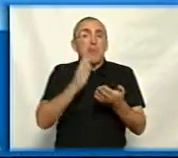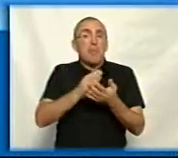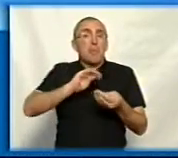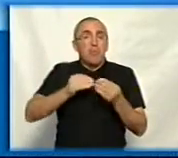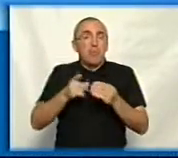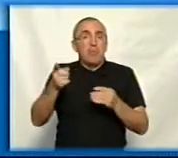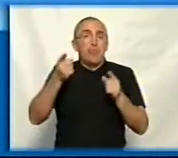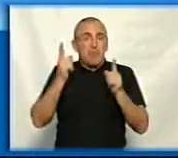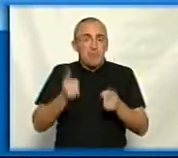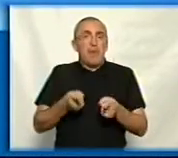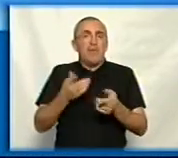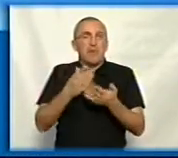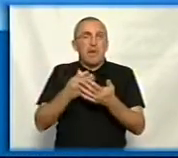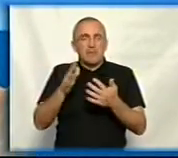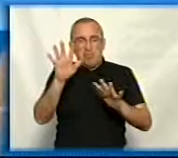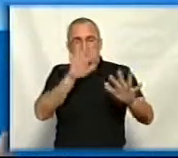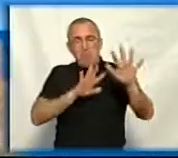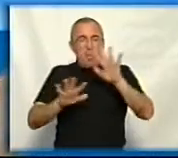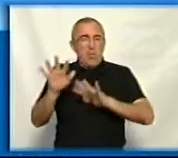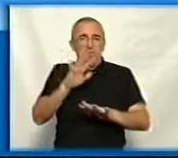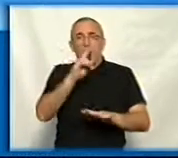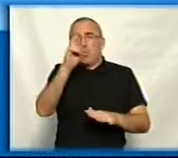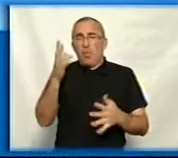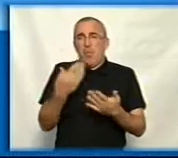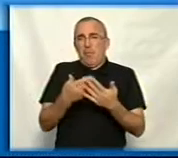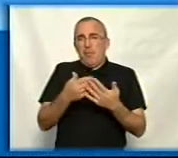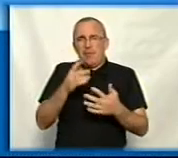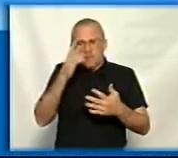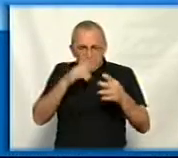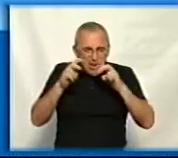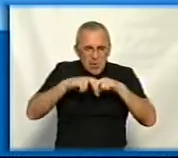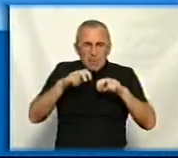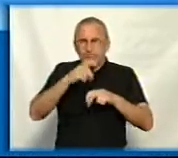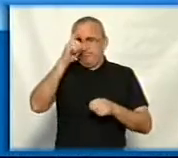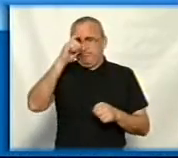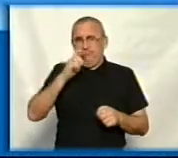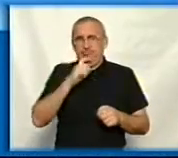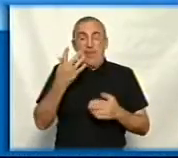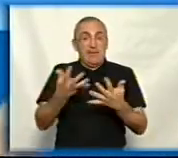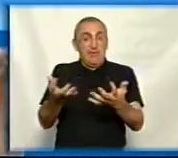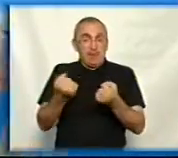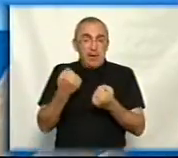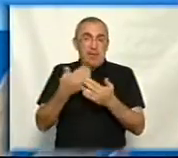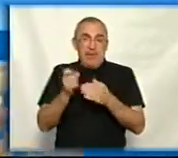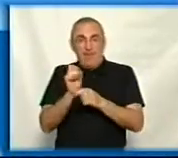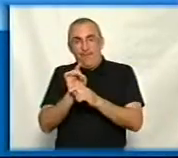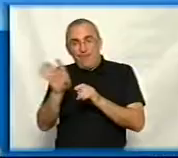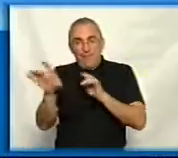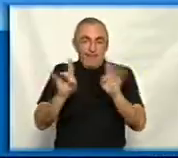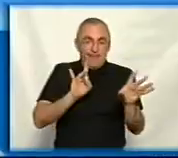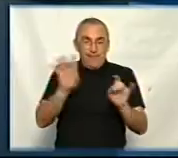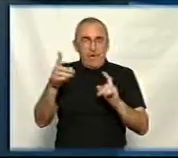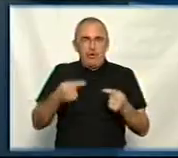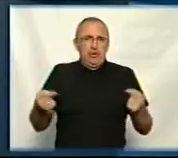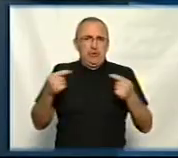Вони, справді, дуже якісь розмиті. Це вам скаже будь-хто, хто в них намагався розібратися. От, якби їх взяти і трошки викинути зайве, і от